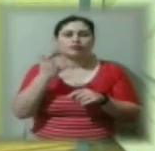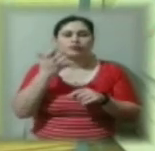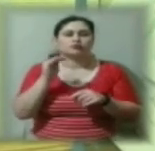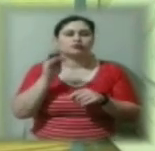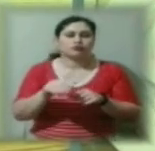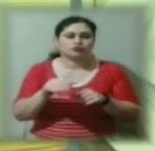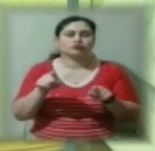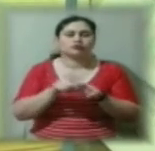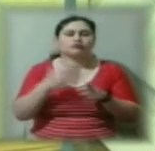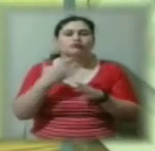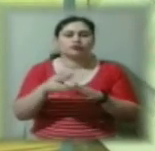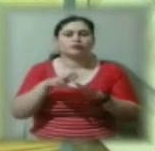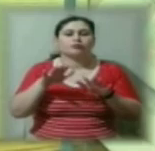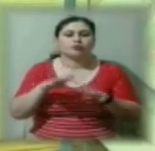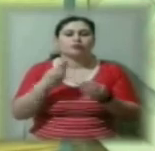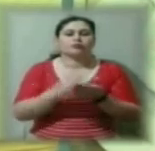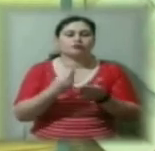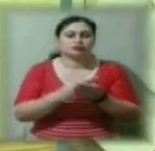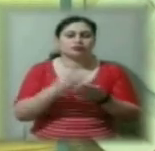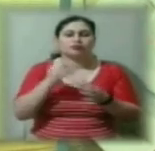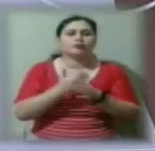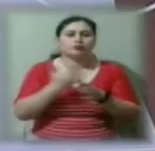в міському бюджеті і допомогти нашим дітям.